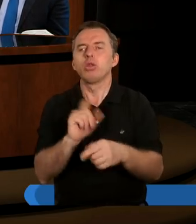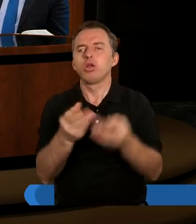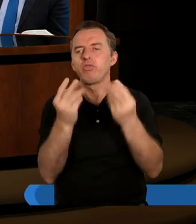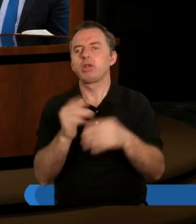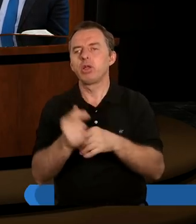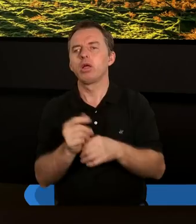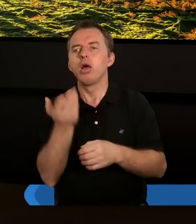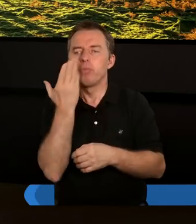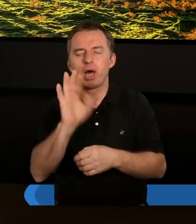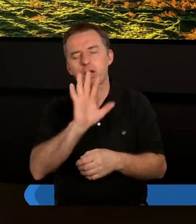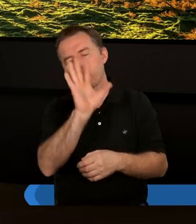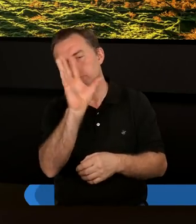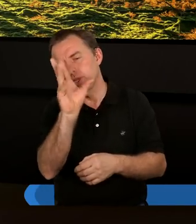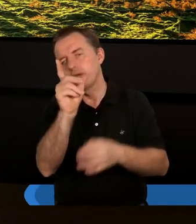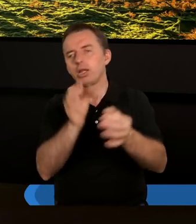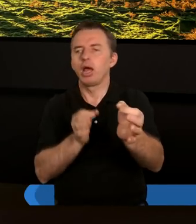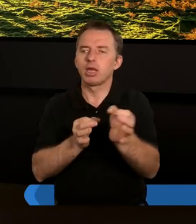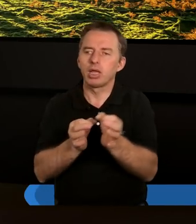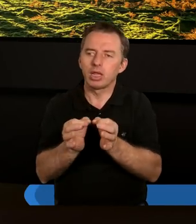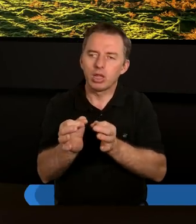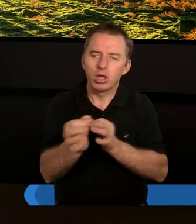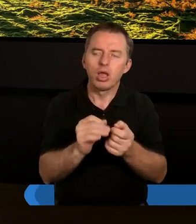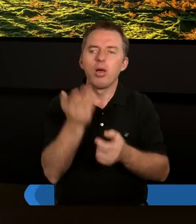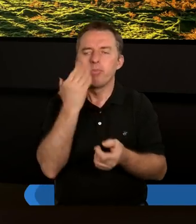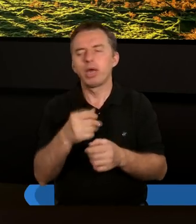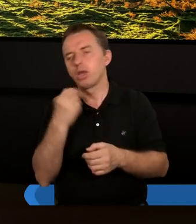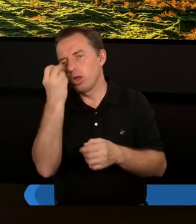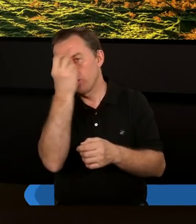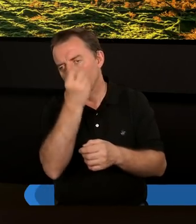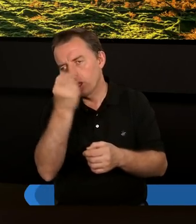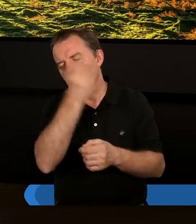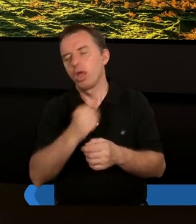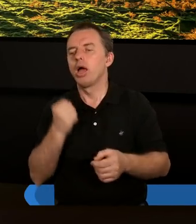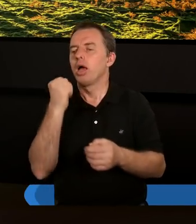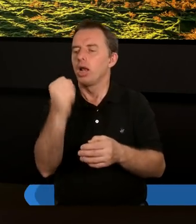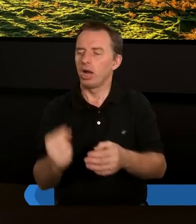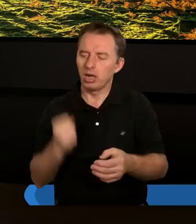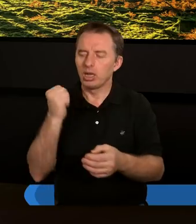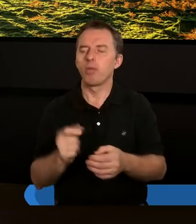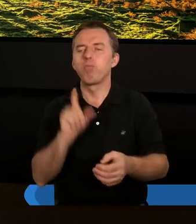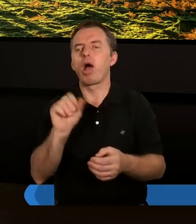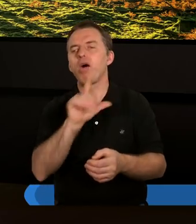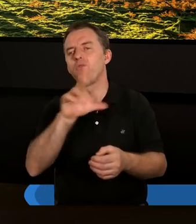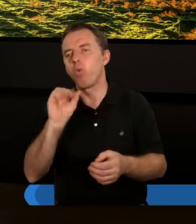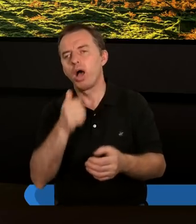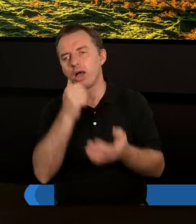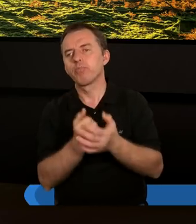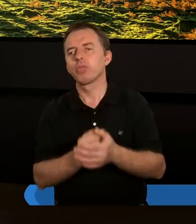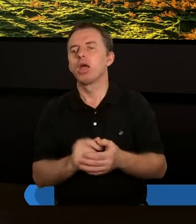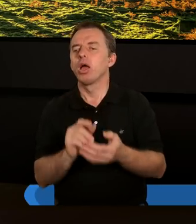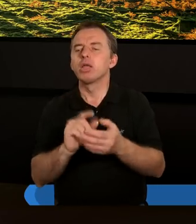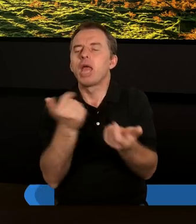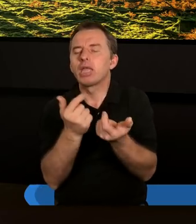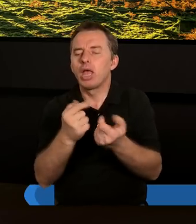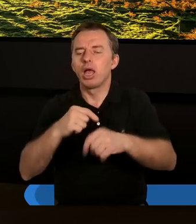Bardzo piękna historia, ale bardzo interesujący jest lista postoła Pawła do Filemona. Jakie